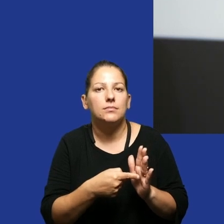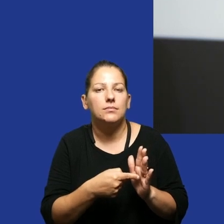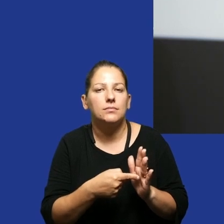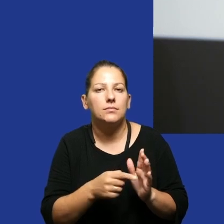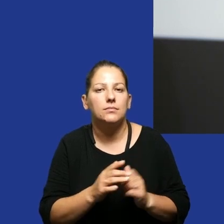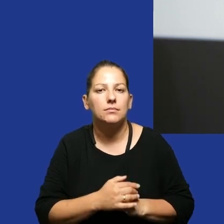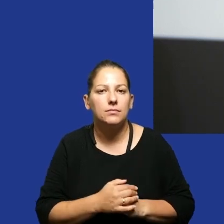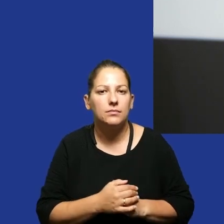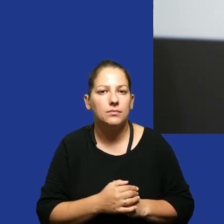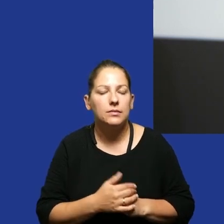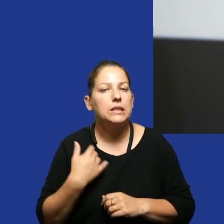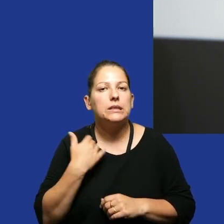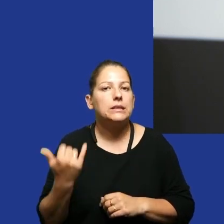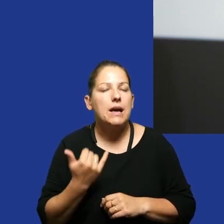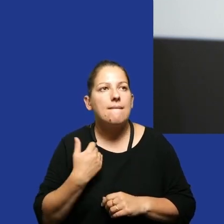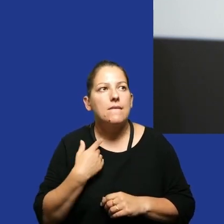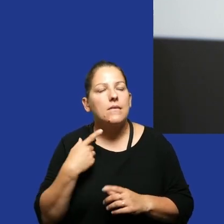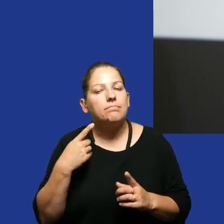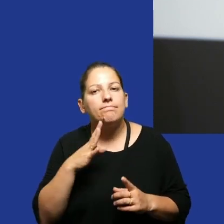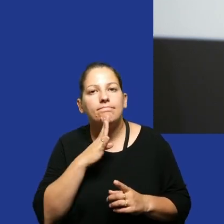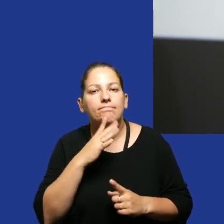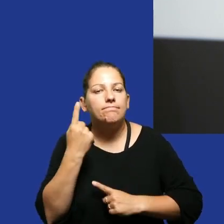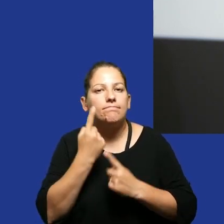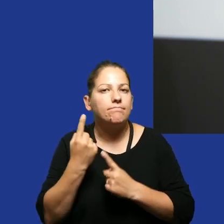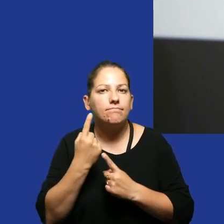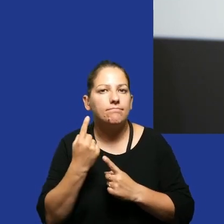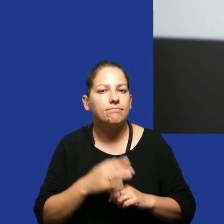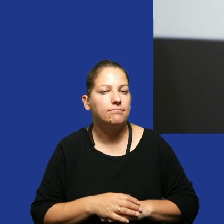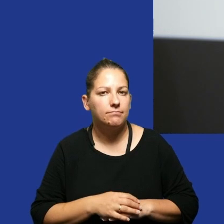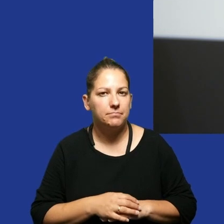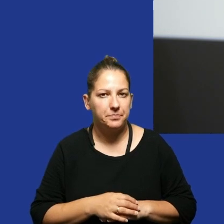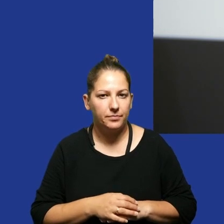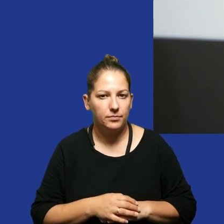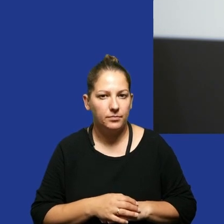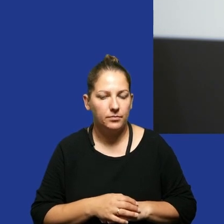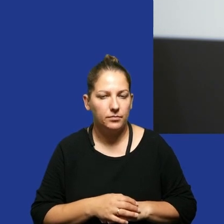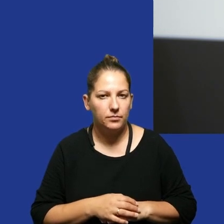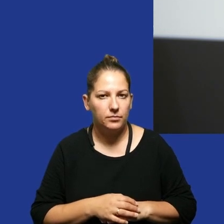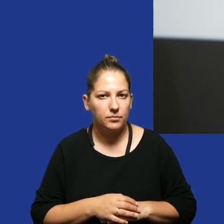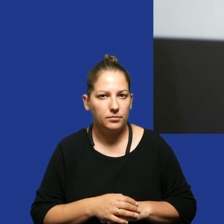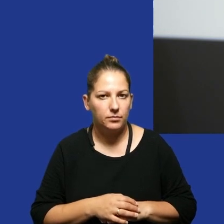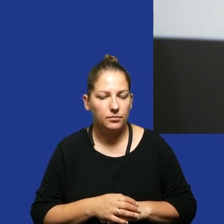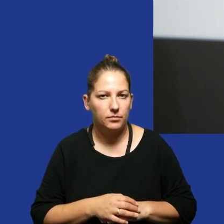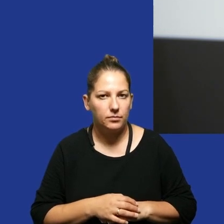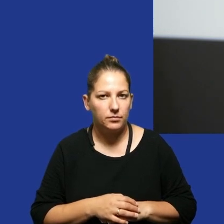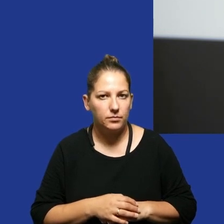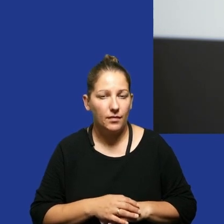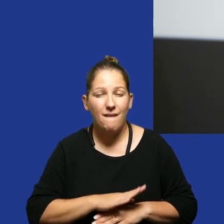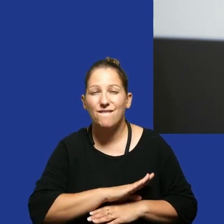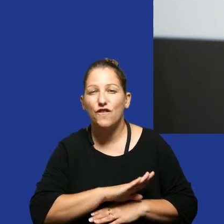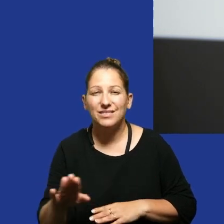ja zawsze wychodziłem też z założenia że że że te wszystkie